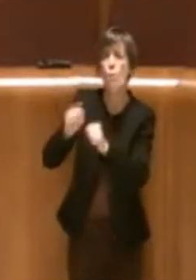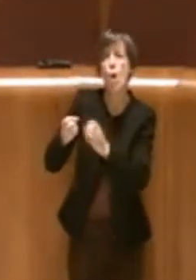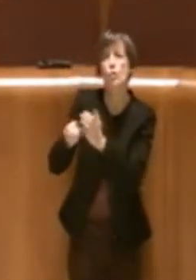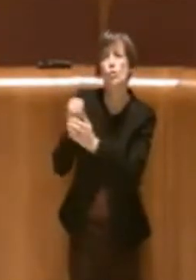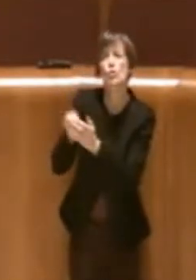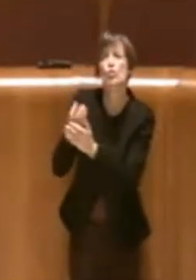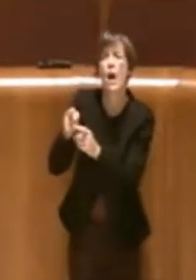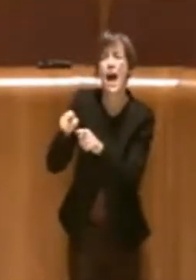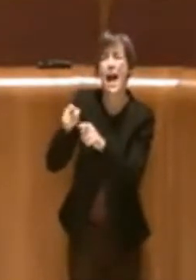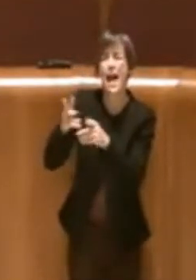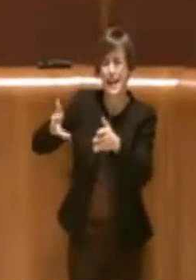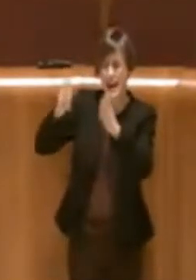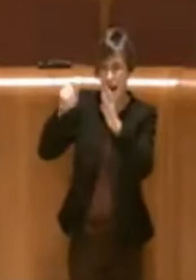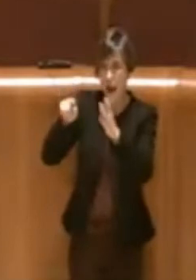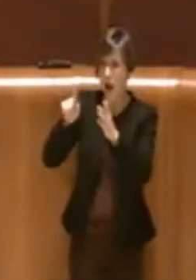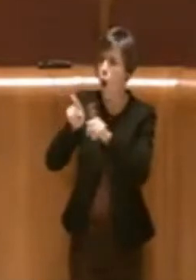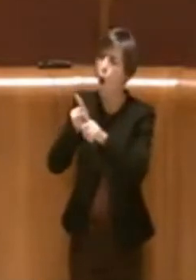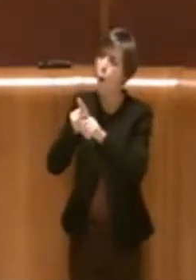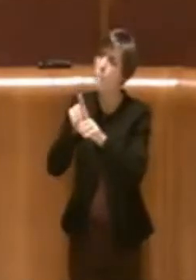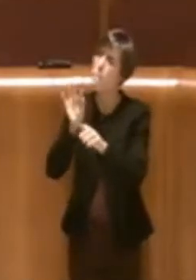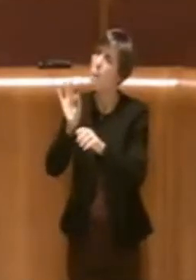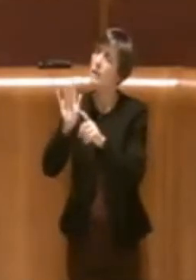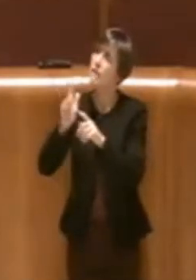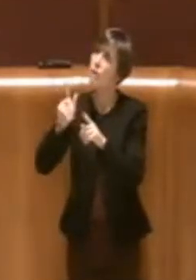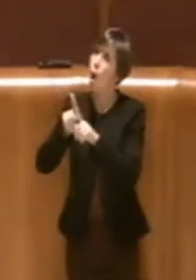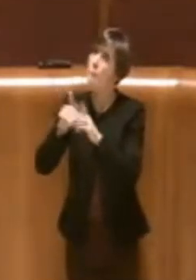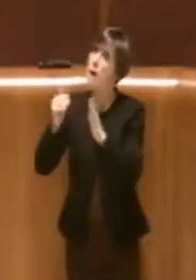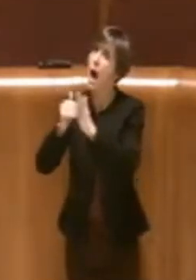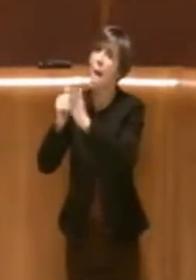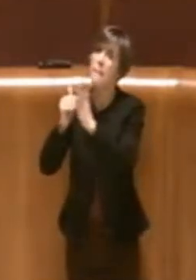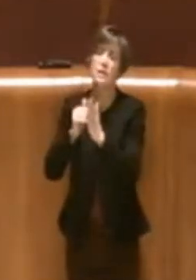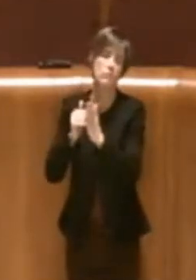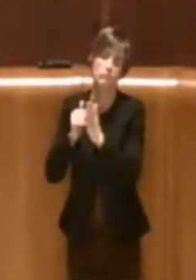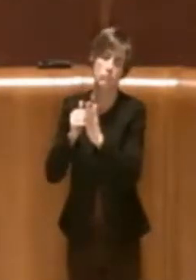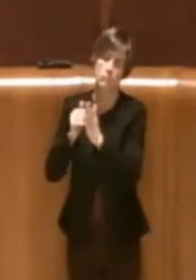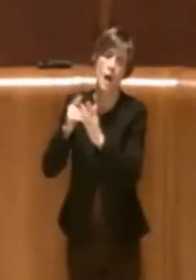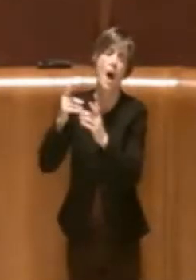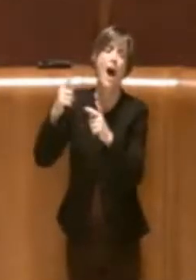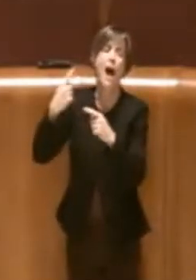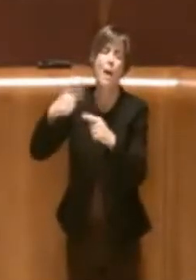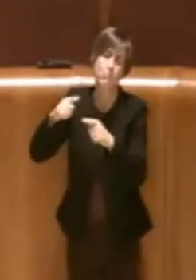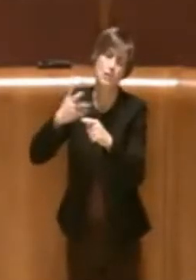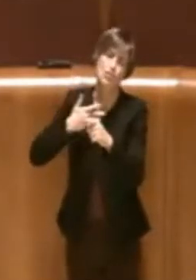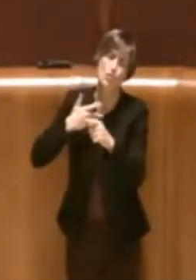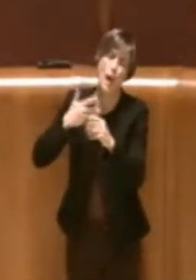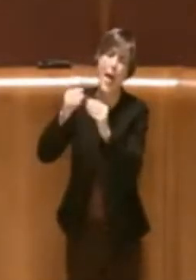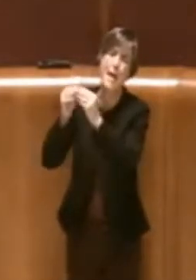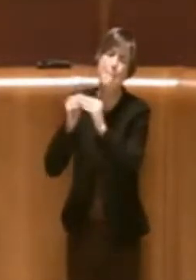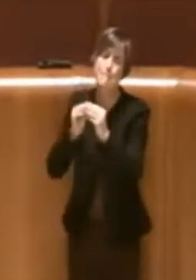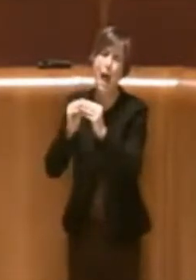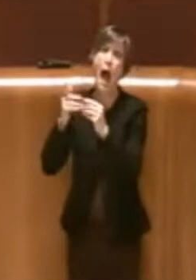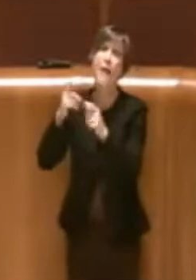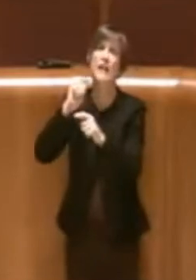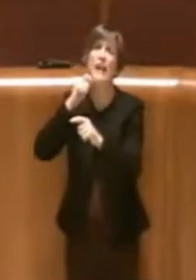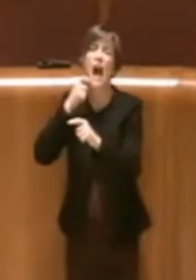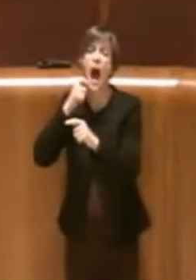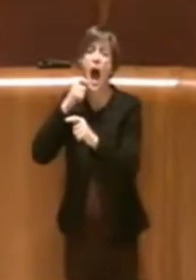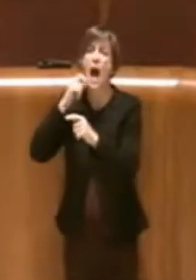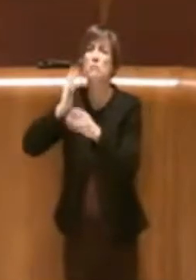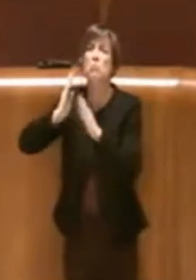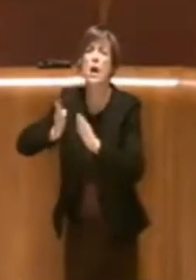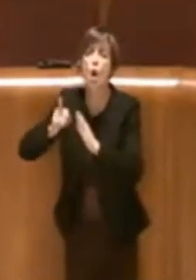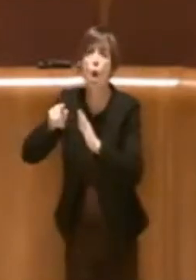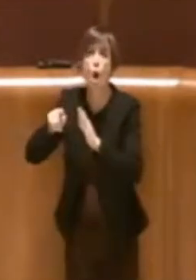abitazioni e che aveva anche degli impianti con delle bombole del gas pericolosi se ci fosse stato